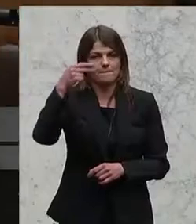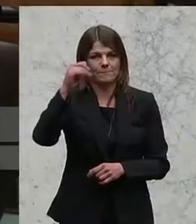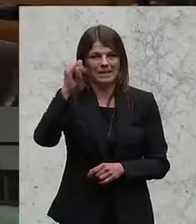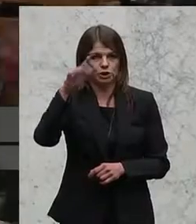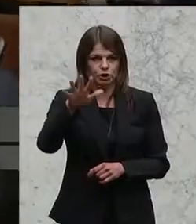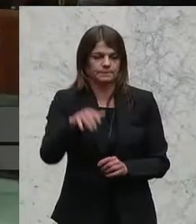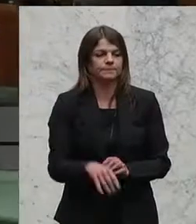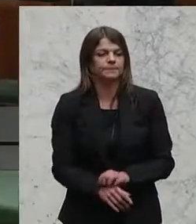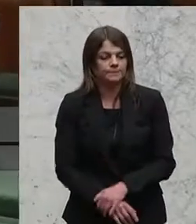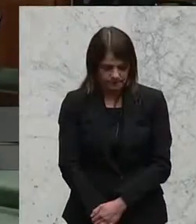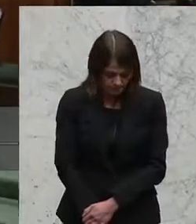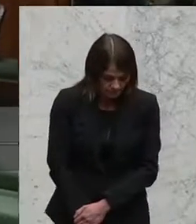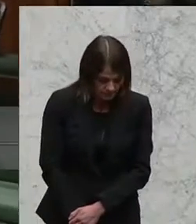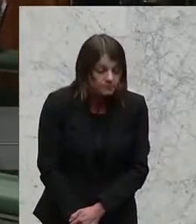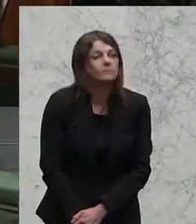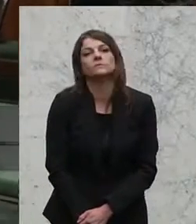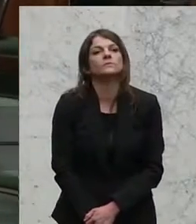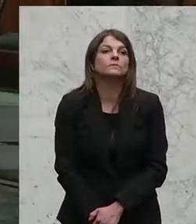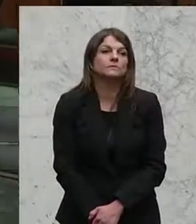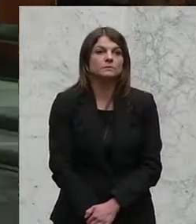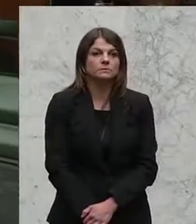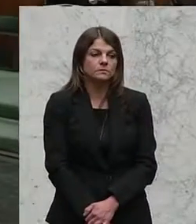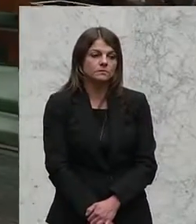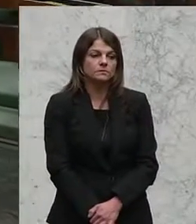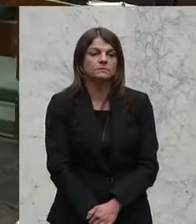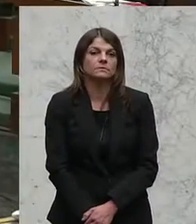Nächster Redner ist von der FPÖ, Günter Kumpitsch.